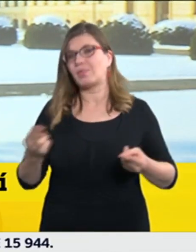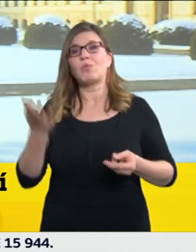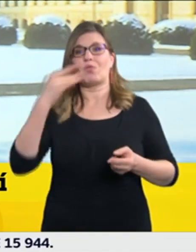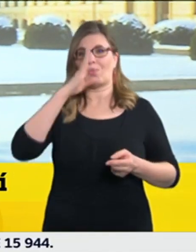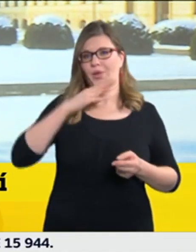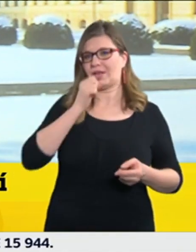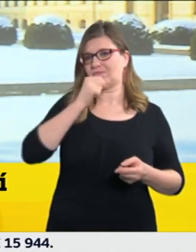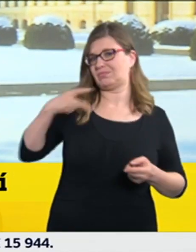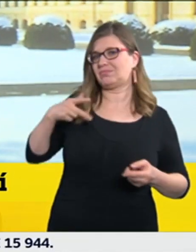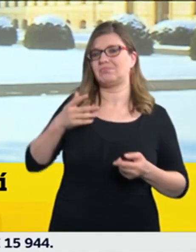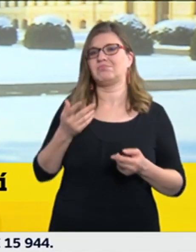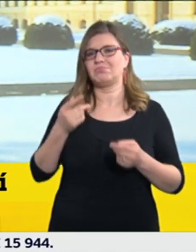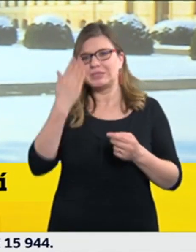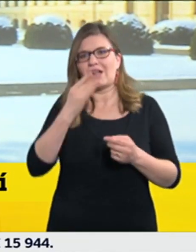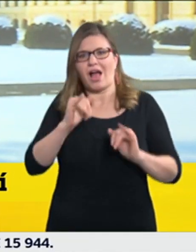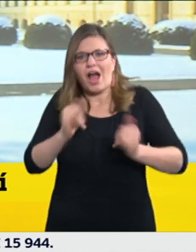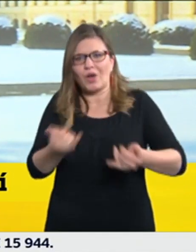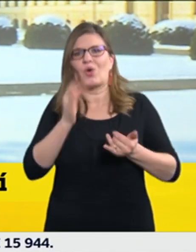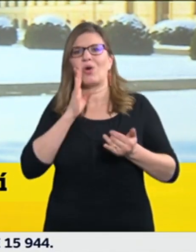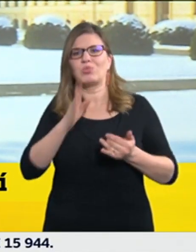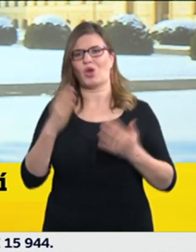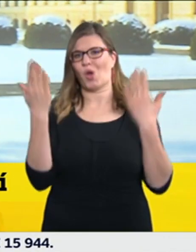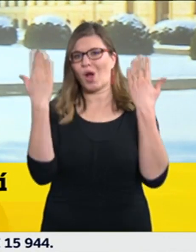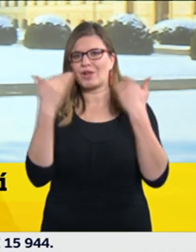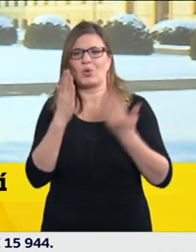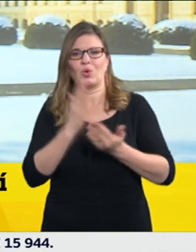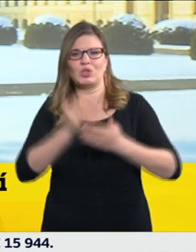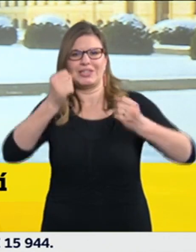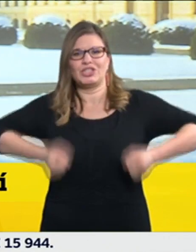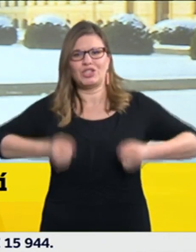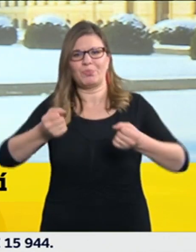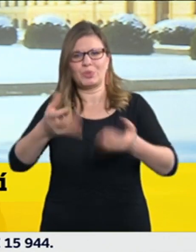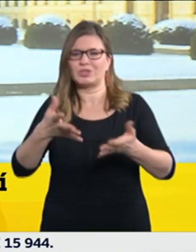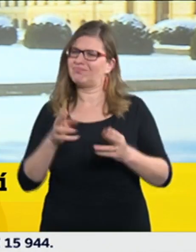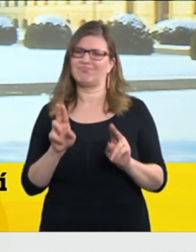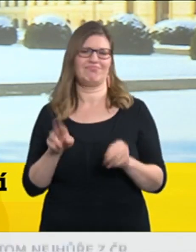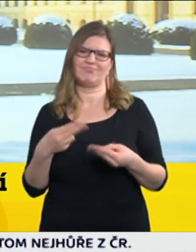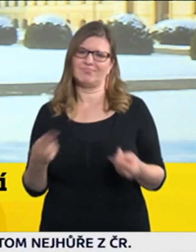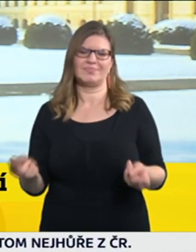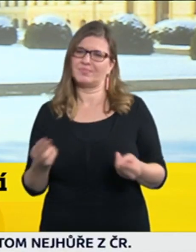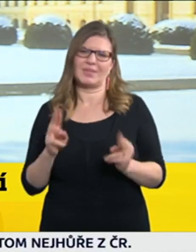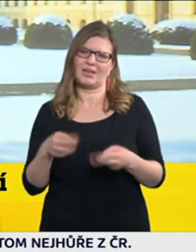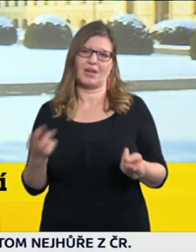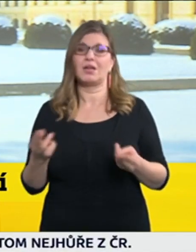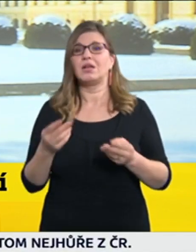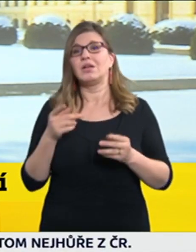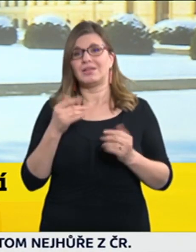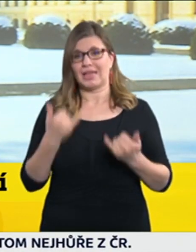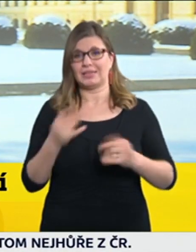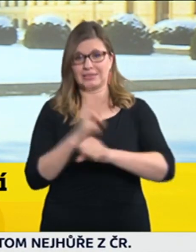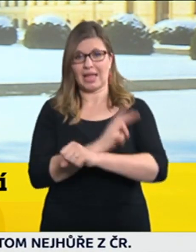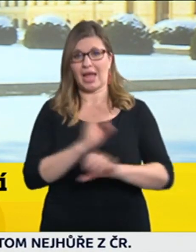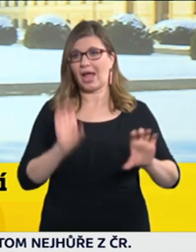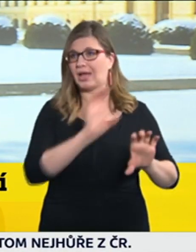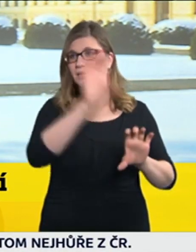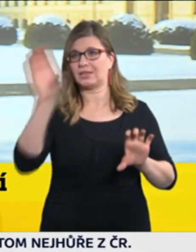tak v průběhu týdne bylo zřejmé, že nemůžeme ukonat, mimo jiné i proto, že v ostatních zemích naopak ta pravidla zpřísňují v